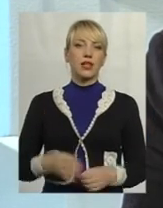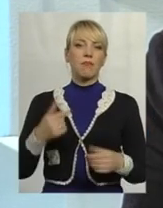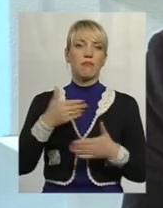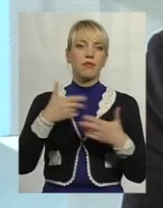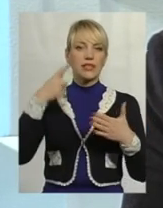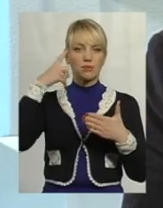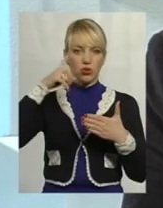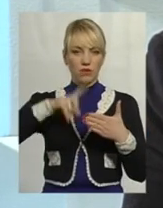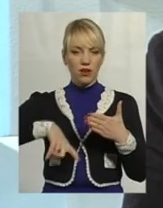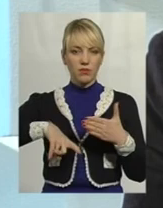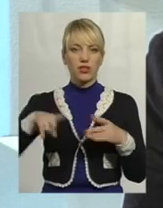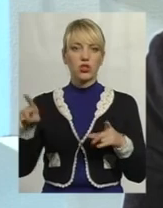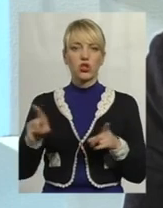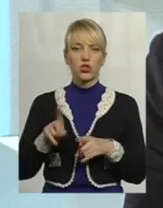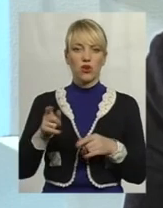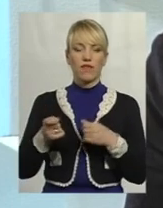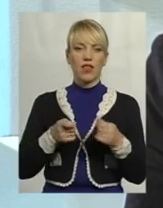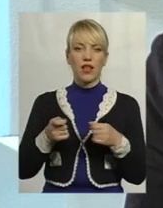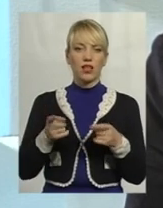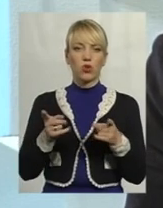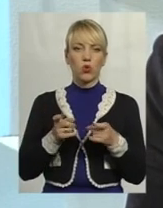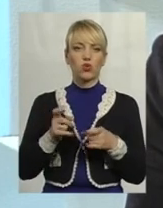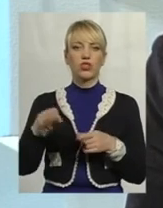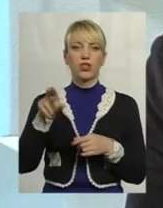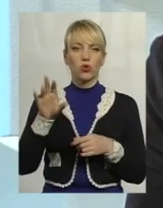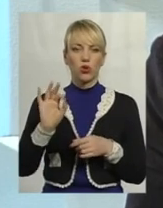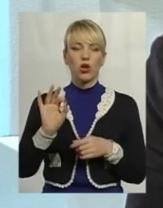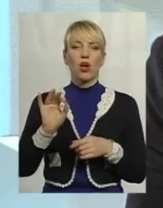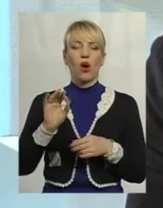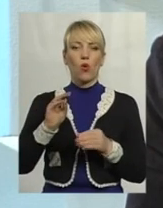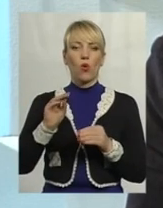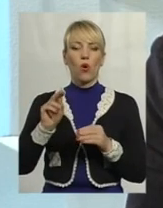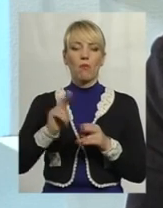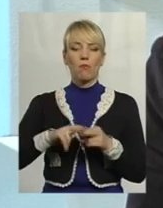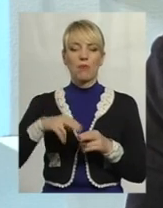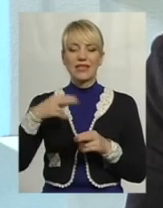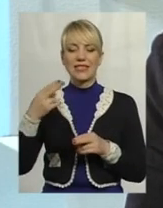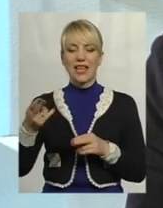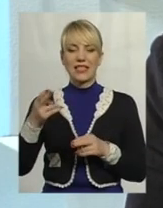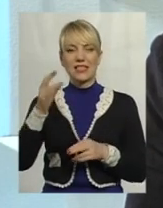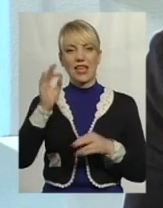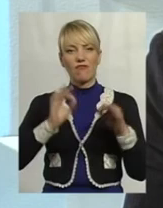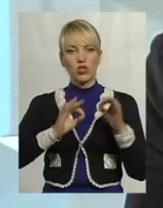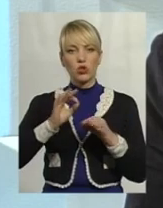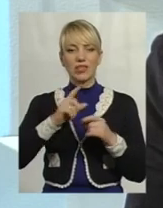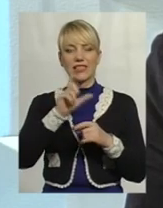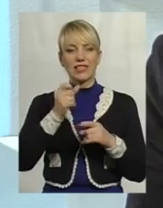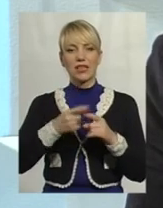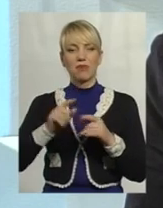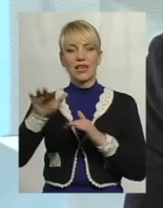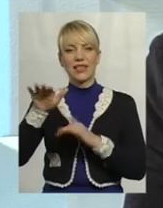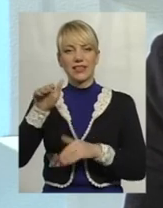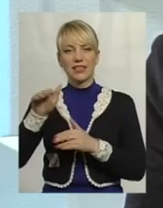сподіваємось, що влада долучиться до компенсації відсотків за цими кредитами. І, звісно, не